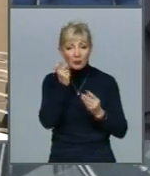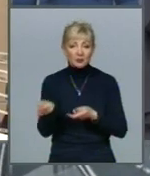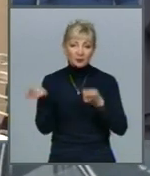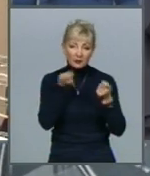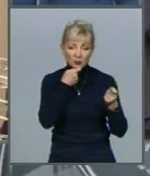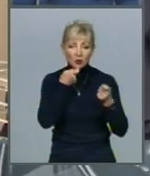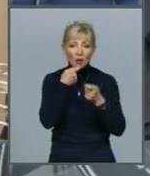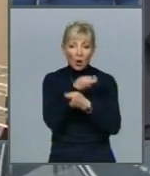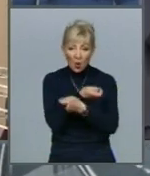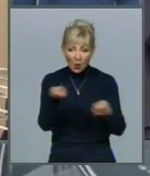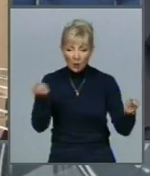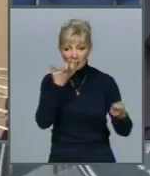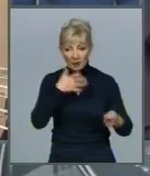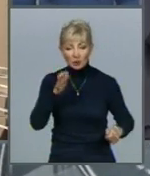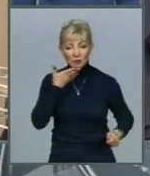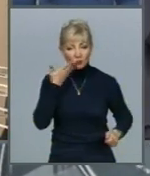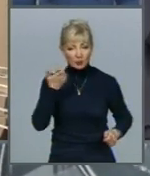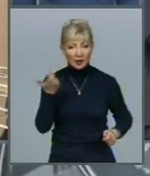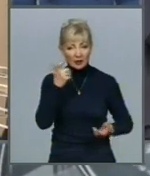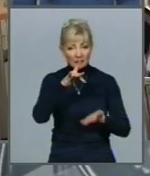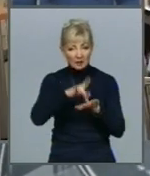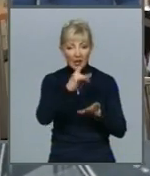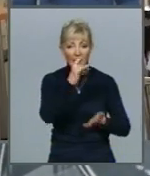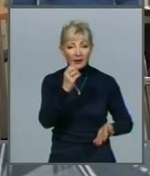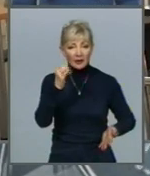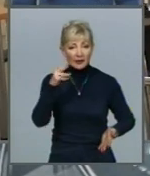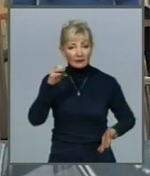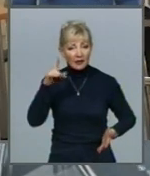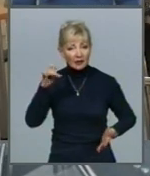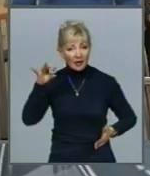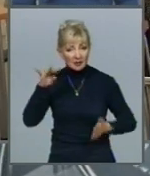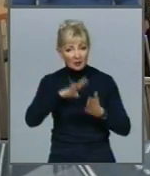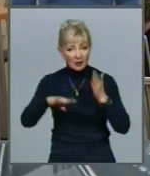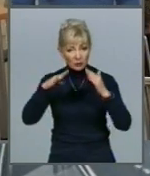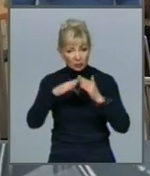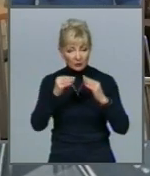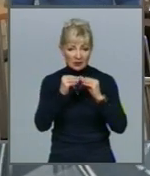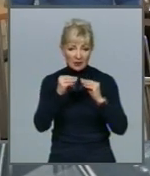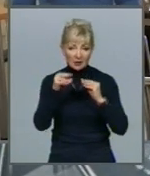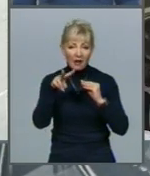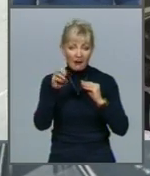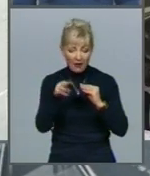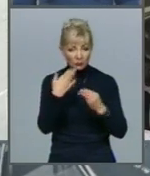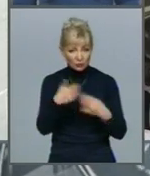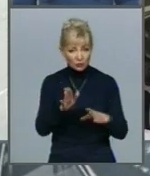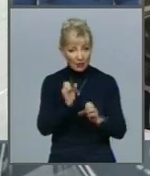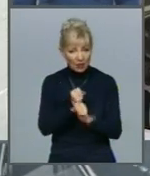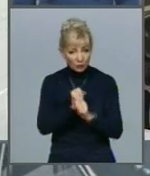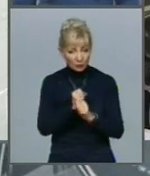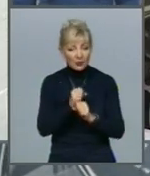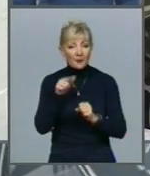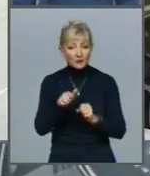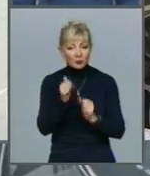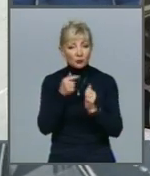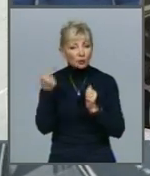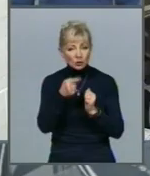годують Безхатченків гарячим супом Харківський центр реінтеграції бездомних Працює 10 рік поспіль Щорічну допомогу тут отримує мінімум